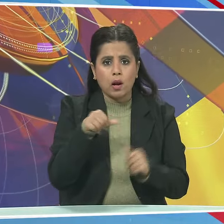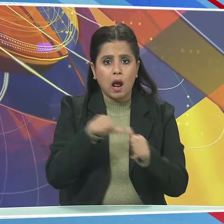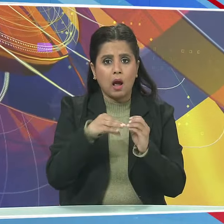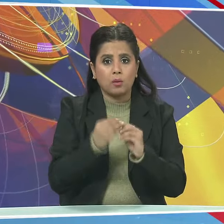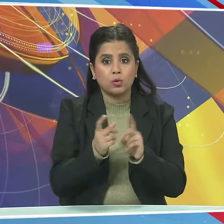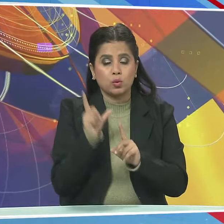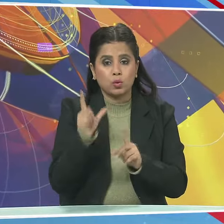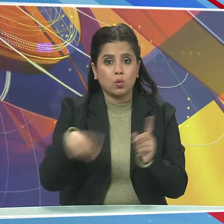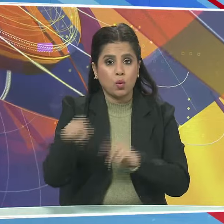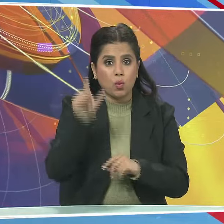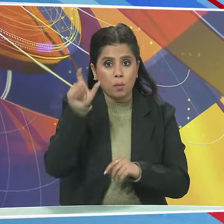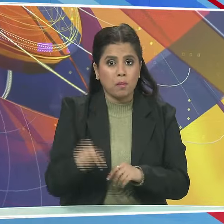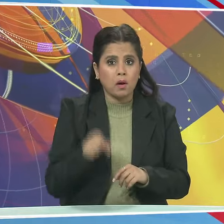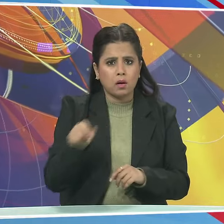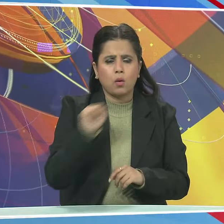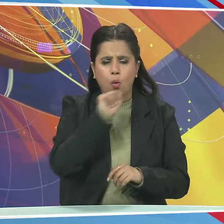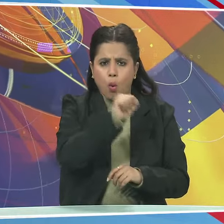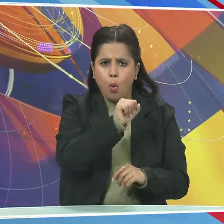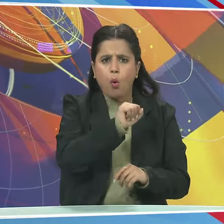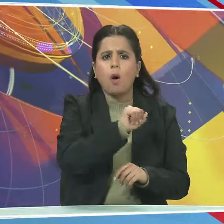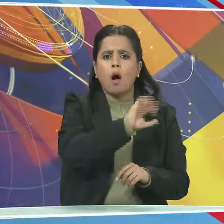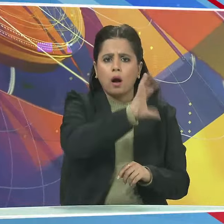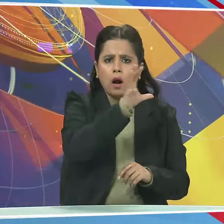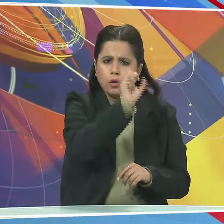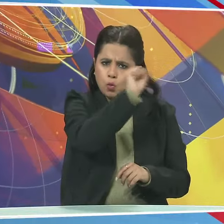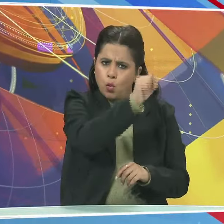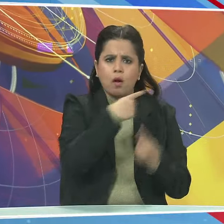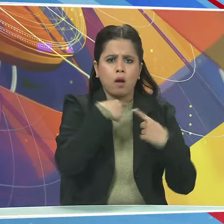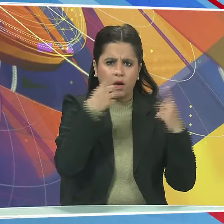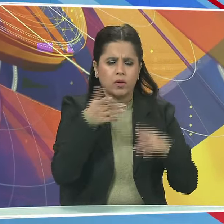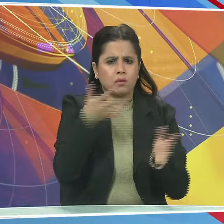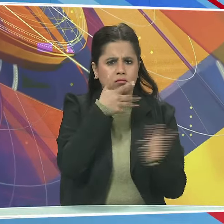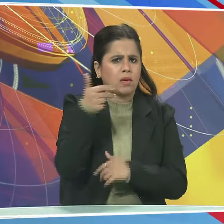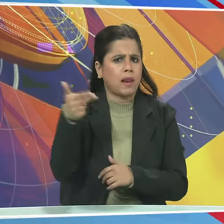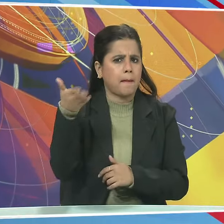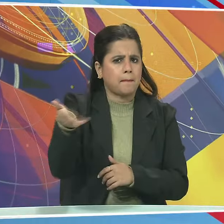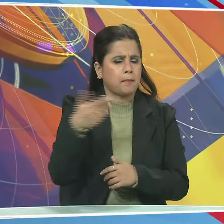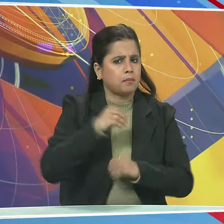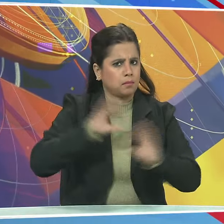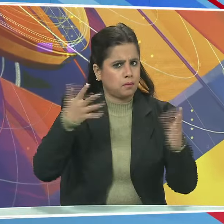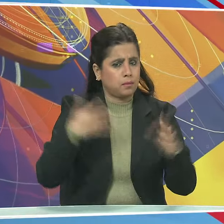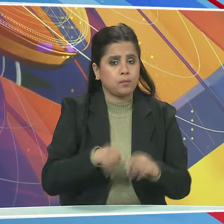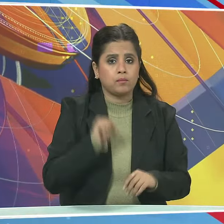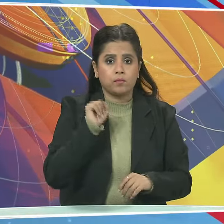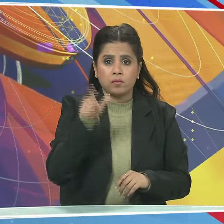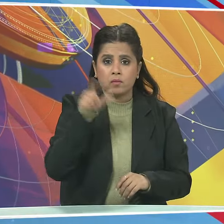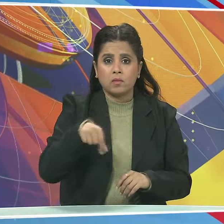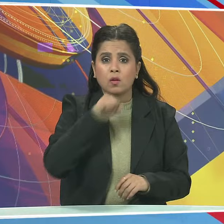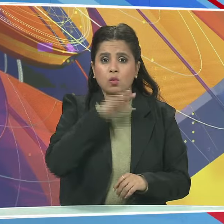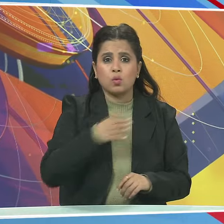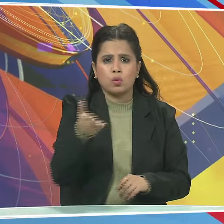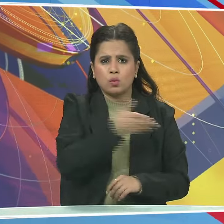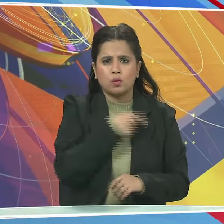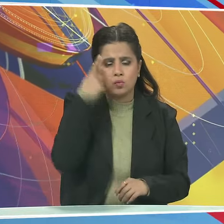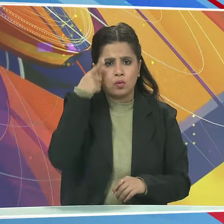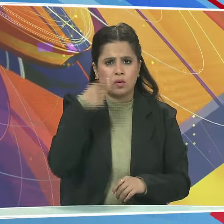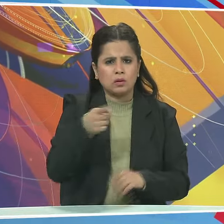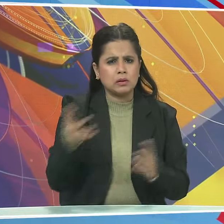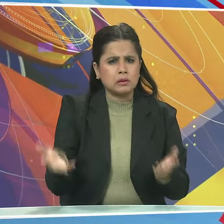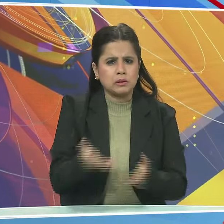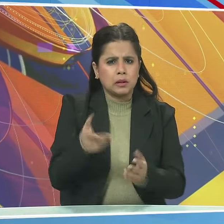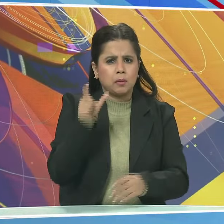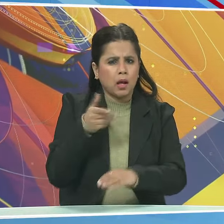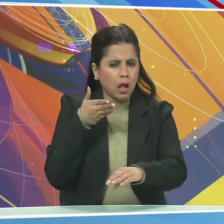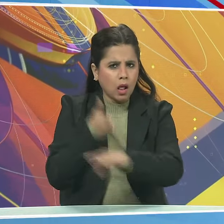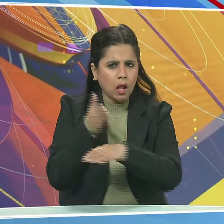अब्दुलरह्मान मक्की को आतंकवादी घोशित कर चुके हैं मक्की पर युवाओं को कट्टर्ता की और उकसाने